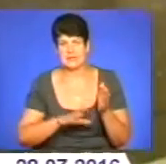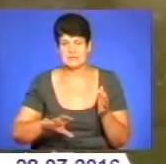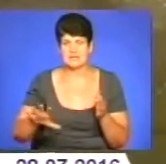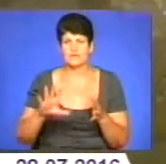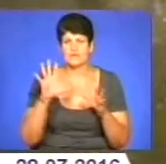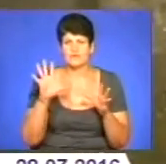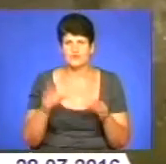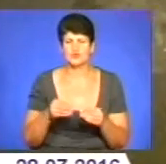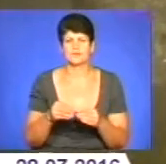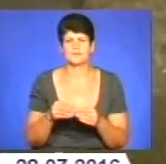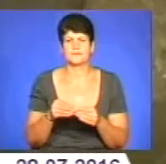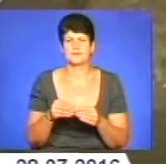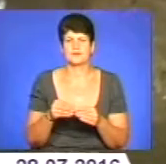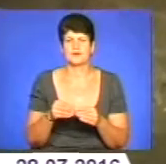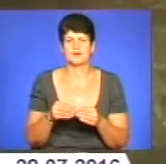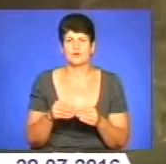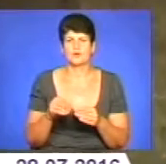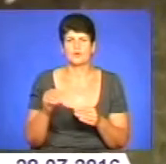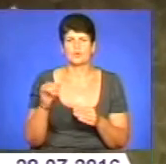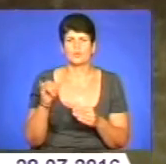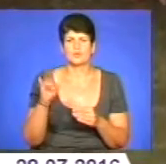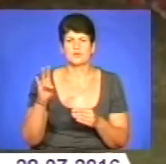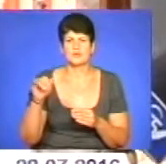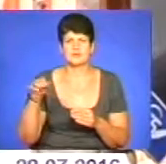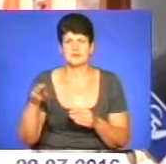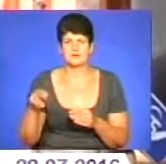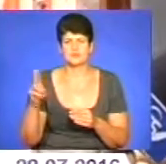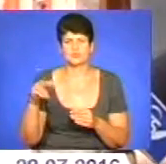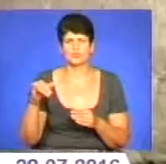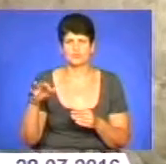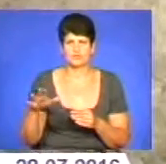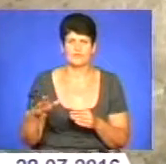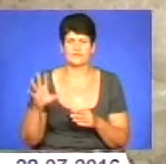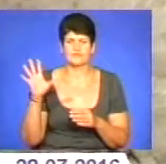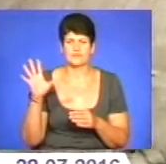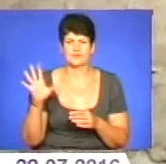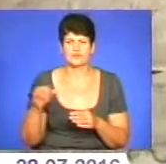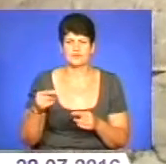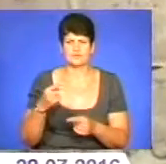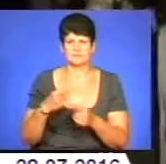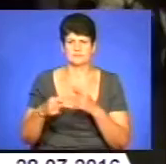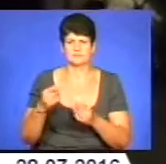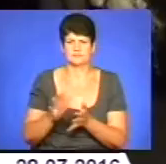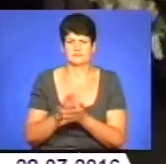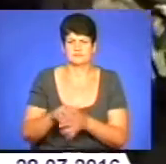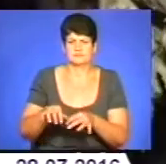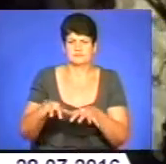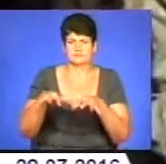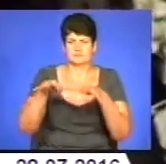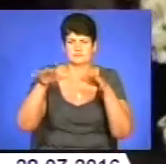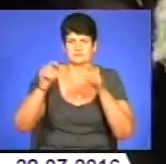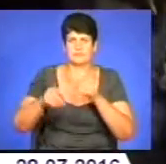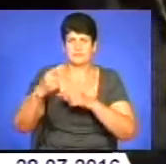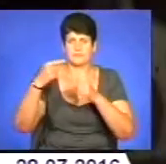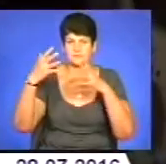це все чемно через унітаз, через душову, умивальник і раковину в кухні, все йде назад. Всі нечистоти, все повертається,